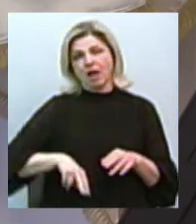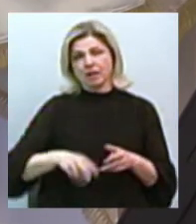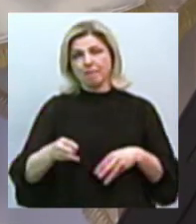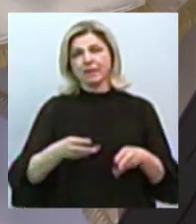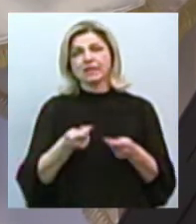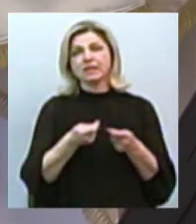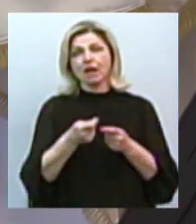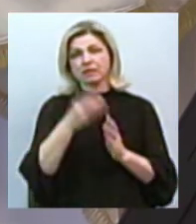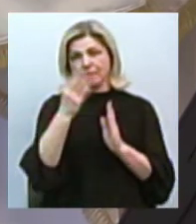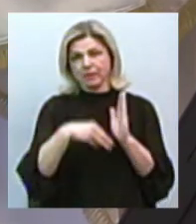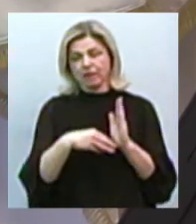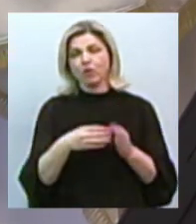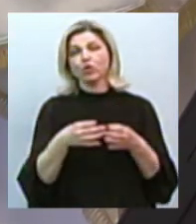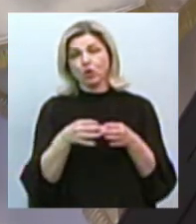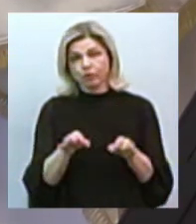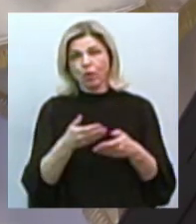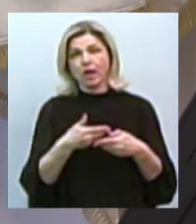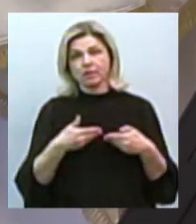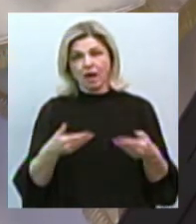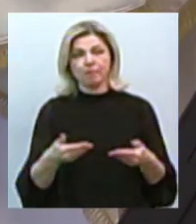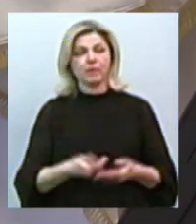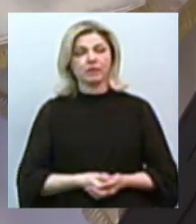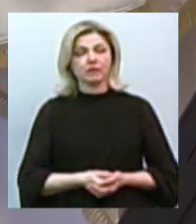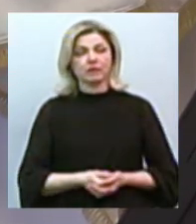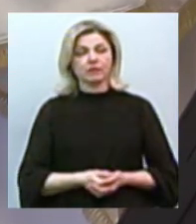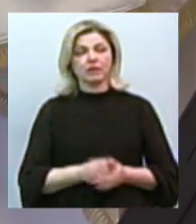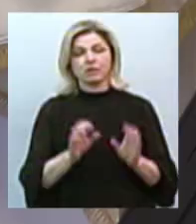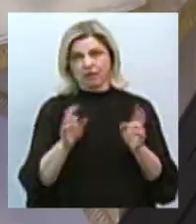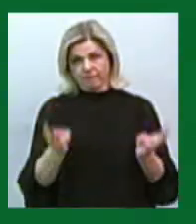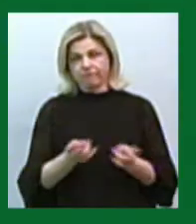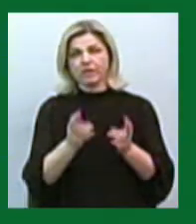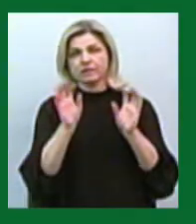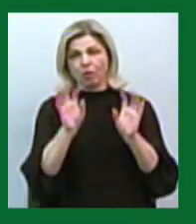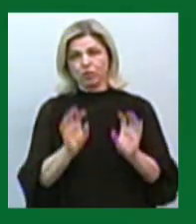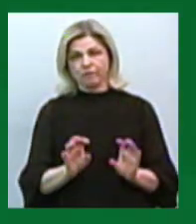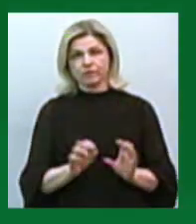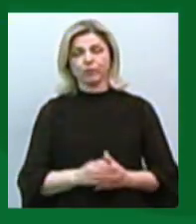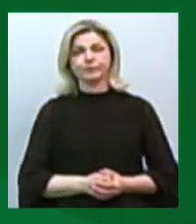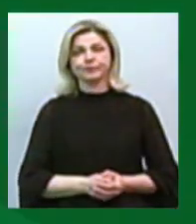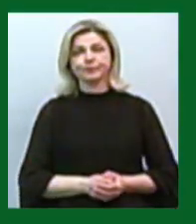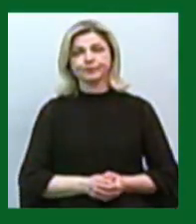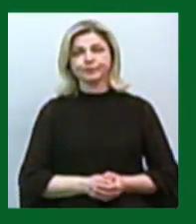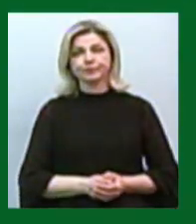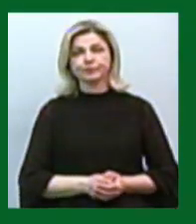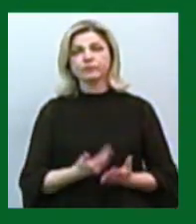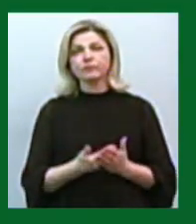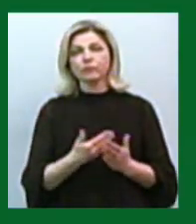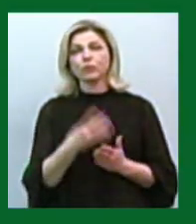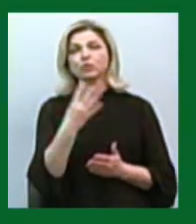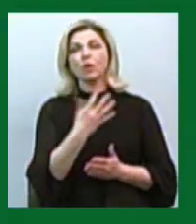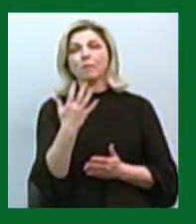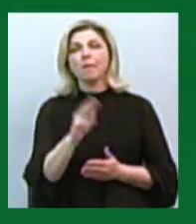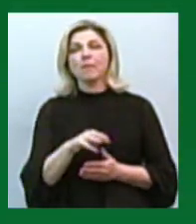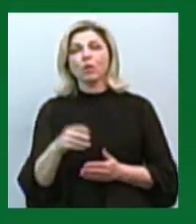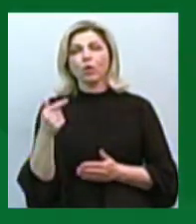дозволені нам, звичайно, діючим законодавством. Понад 45 мільйонів